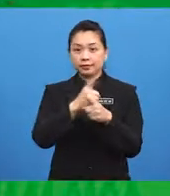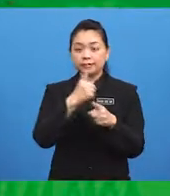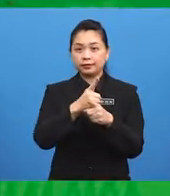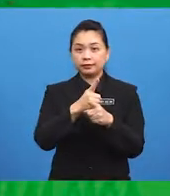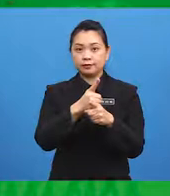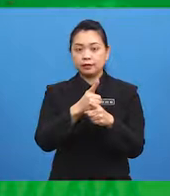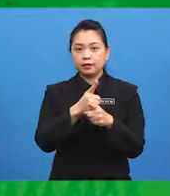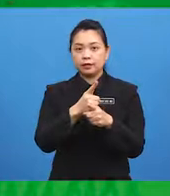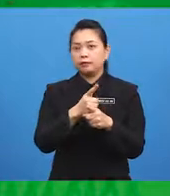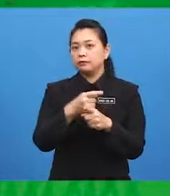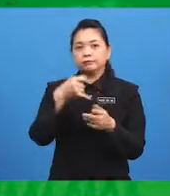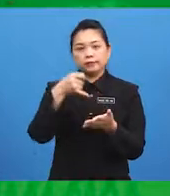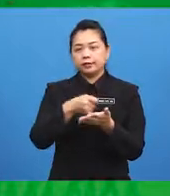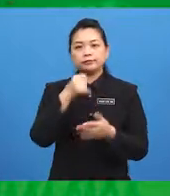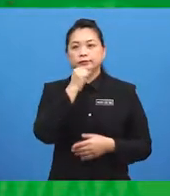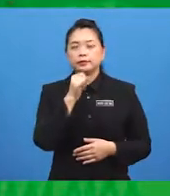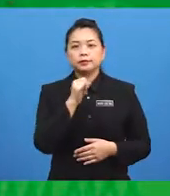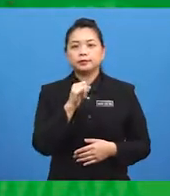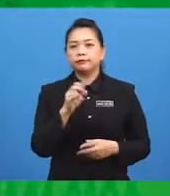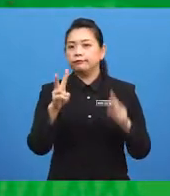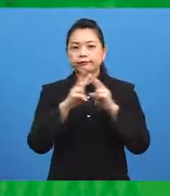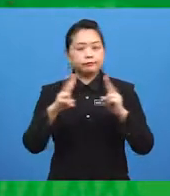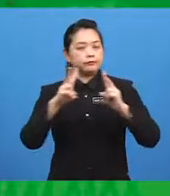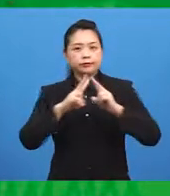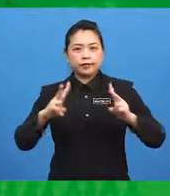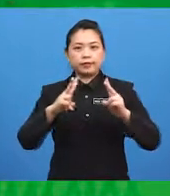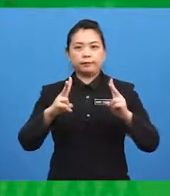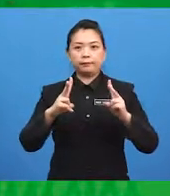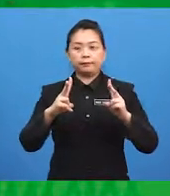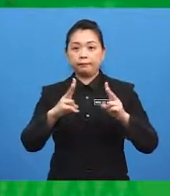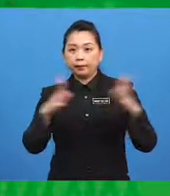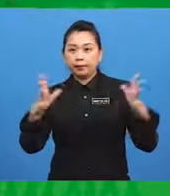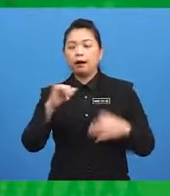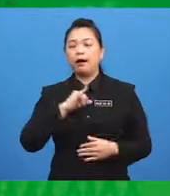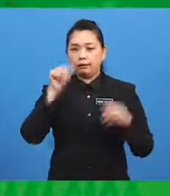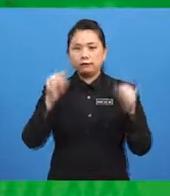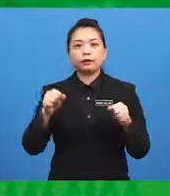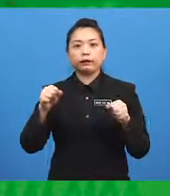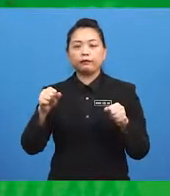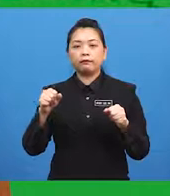It's really big! I can even fly... here.